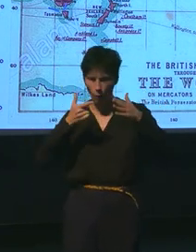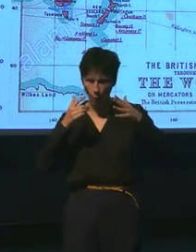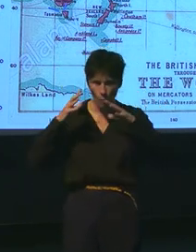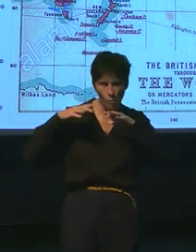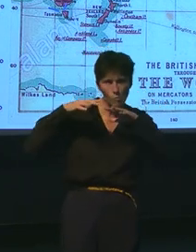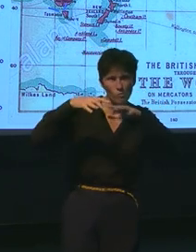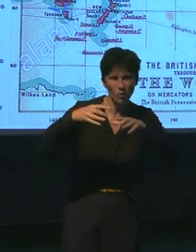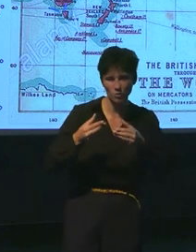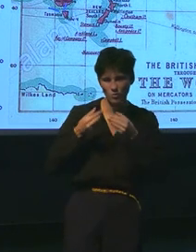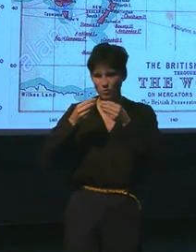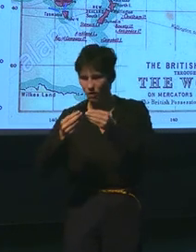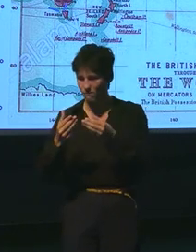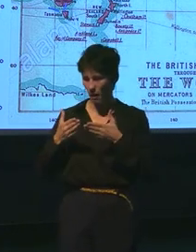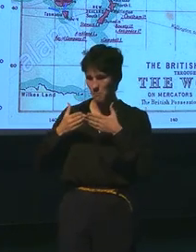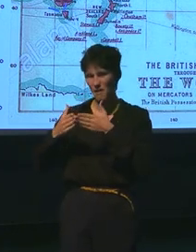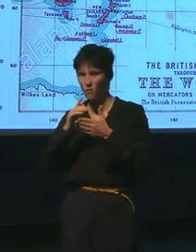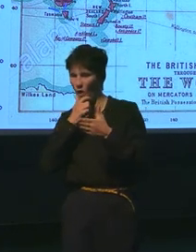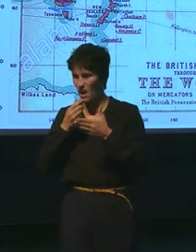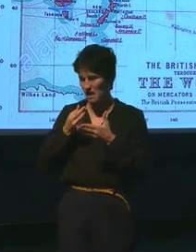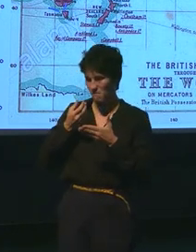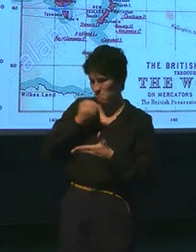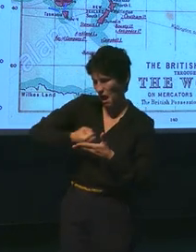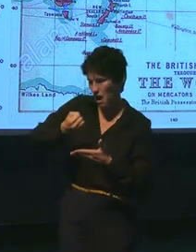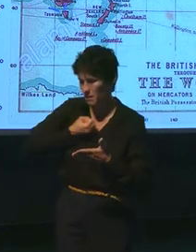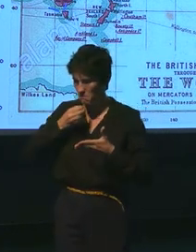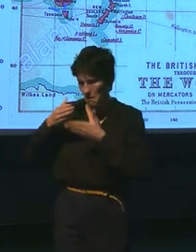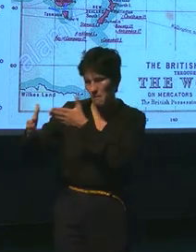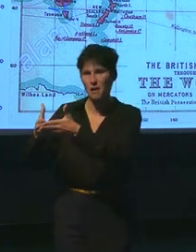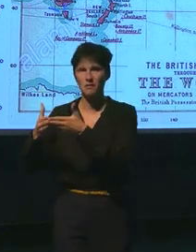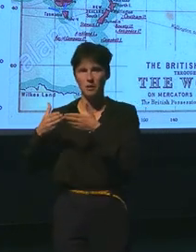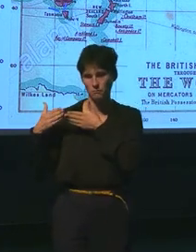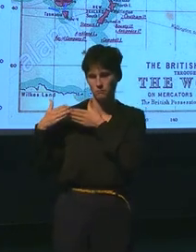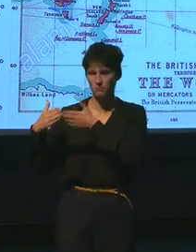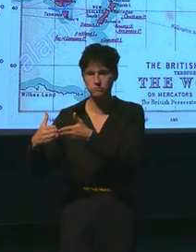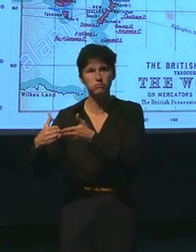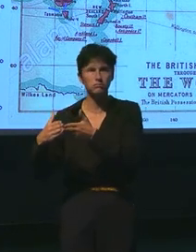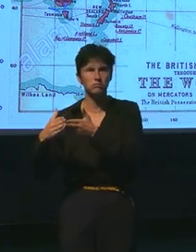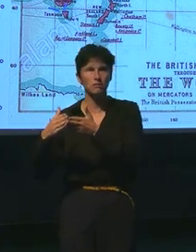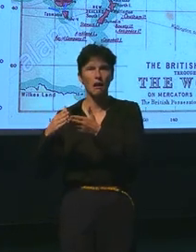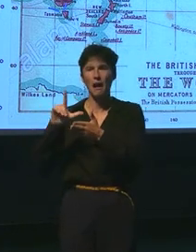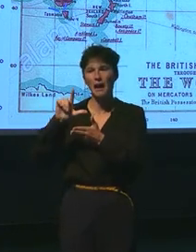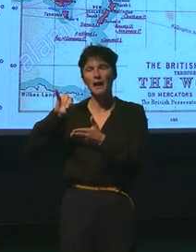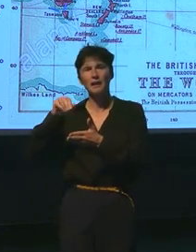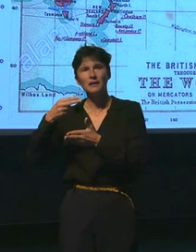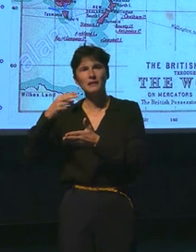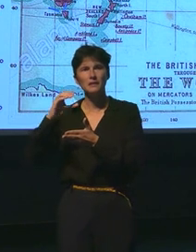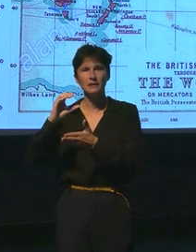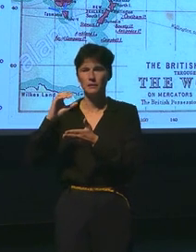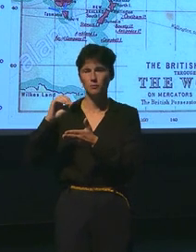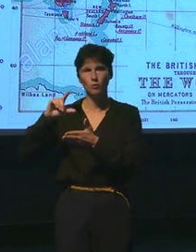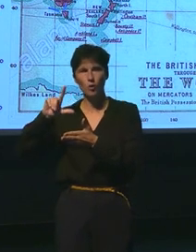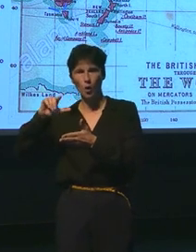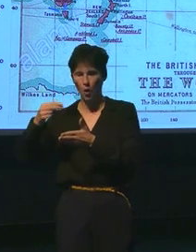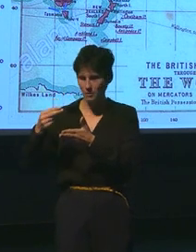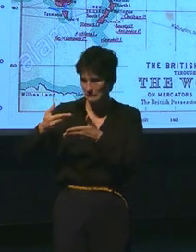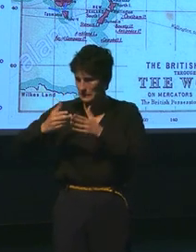dégâts dans les navires enlevés. Une fagate des États-Unis, qu'on appelle la Bradley Cole, a décidé d'aller le chasser.